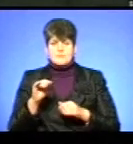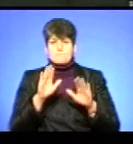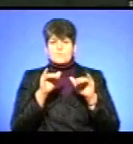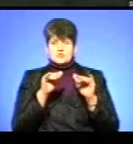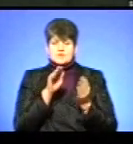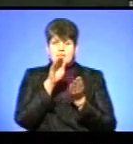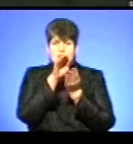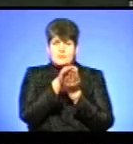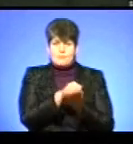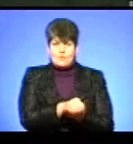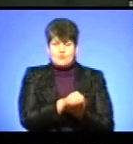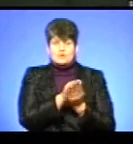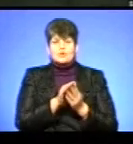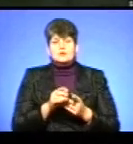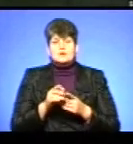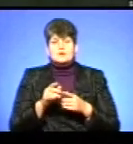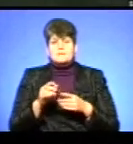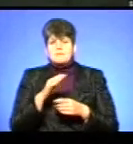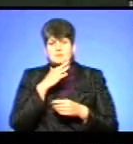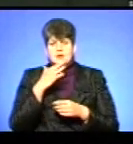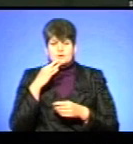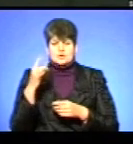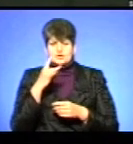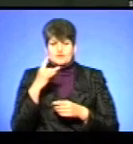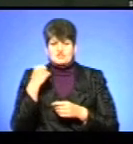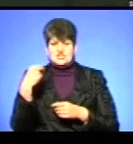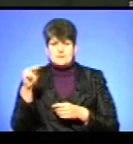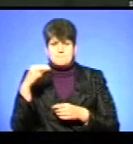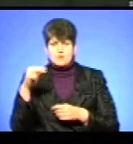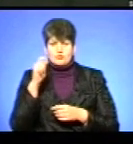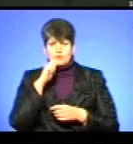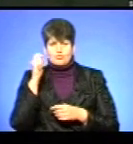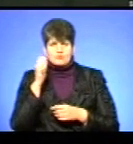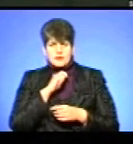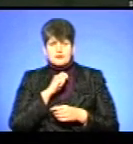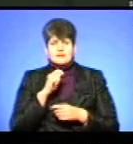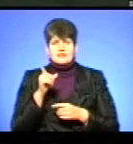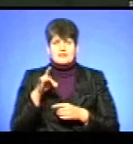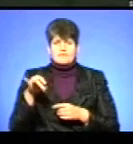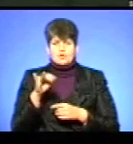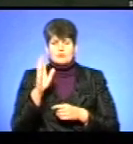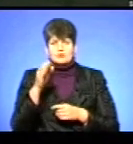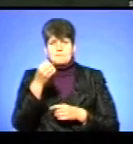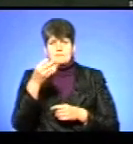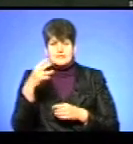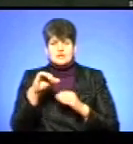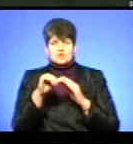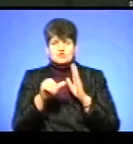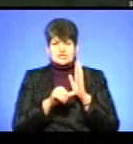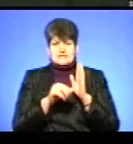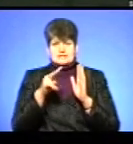похорон багаторозового чемпіона України, Європи та світу з армреслінгу Андрія Пушкаря відбудеться 15 і 16